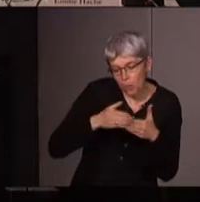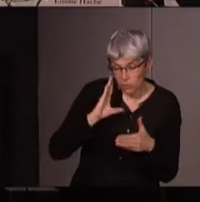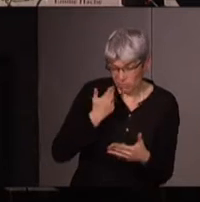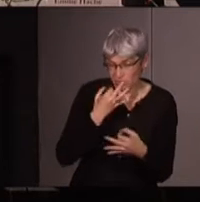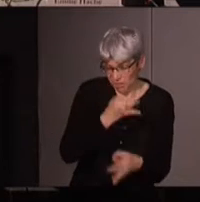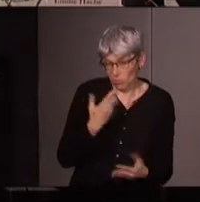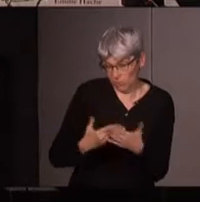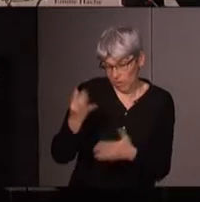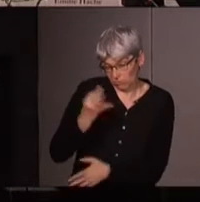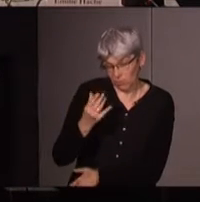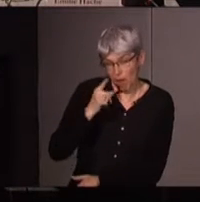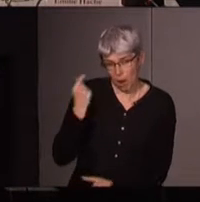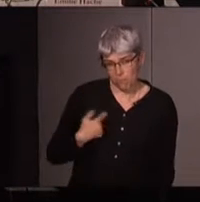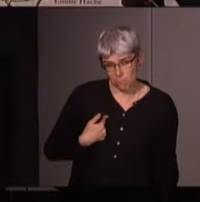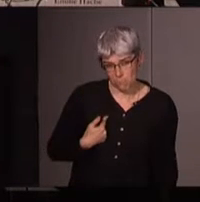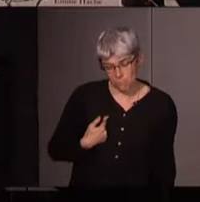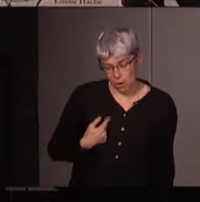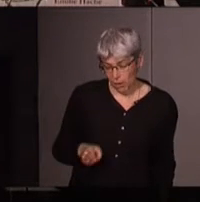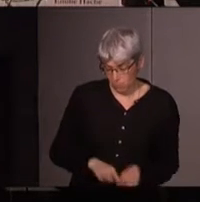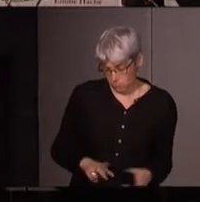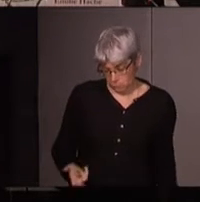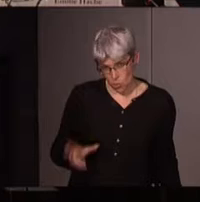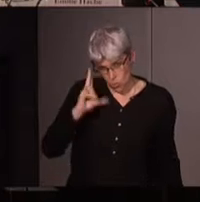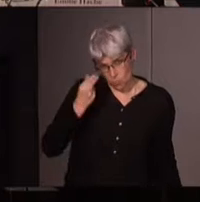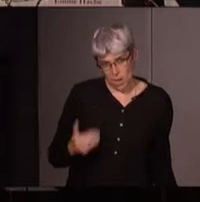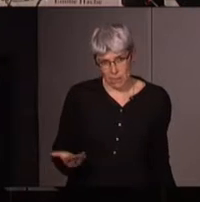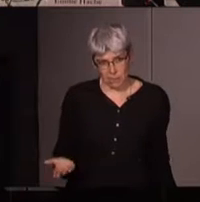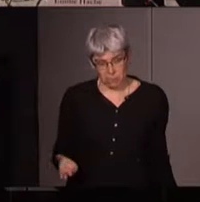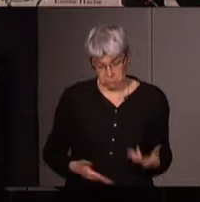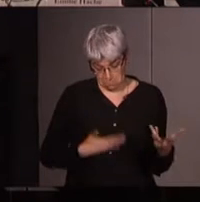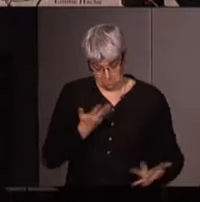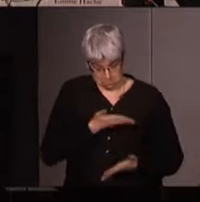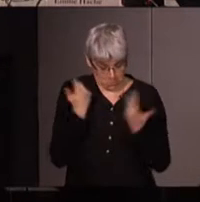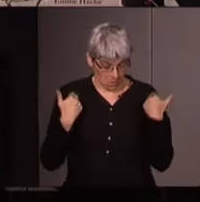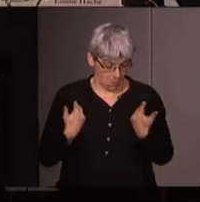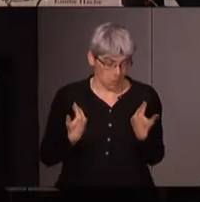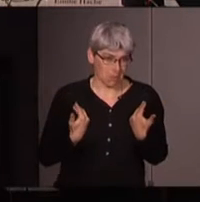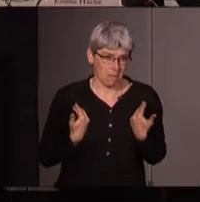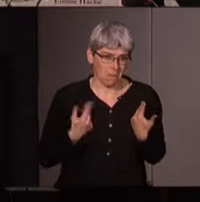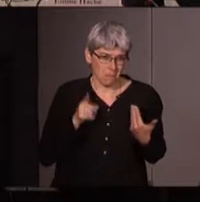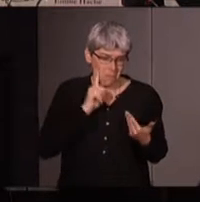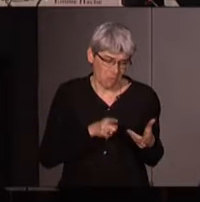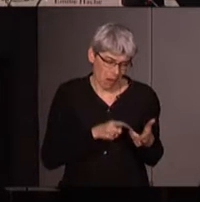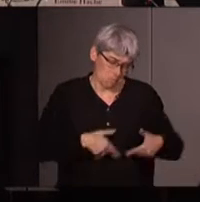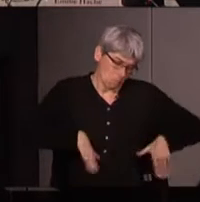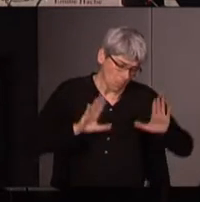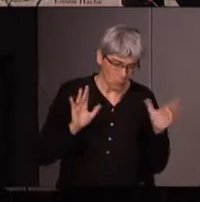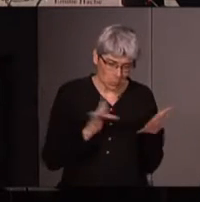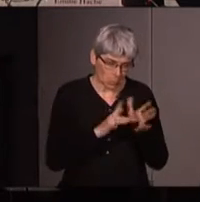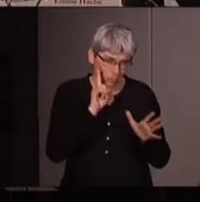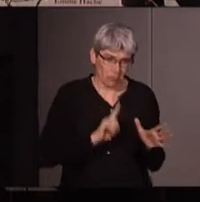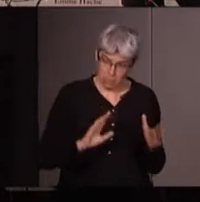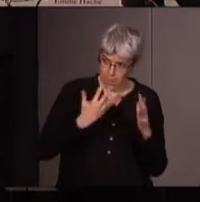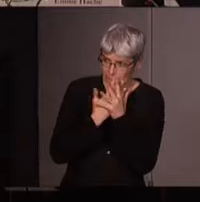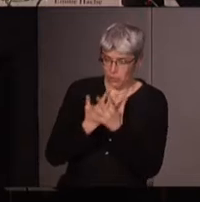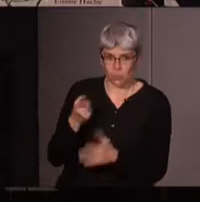discours alors à la limite on n pas des humaines enfin je ne pas donc même toutes les femmes même celles qui étaient plutôt essentialistes elles avaient une